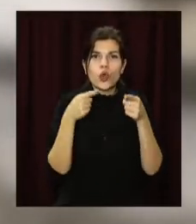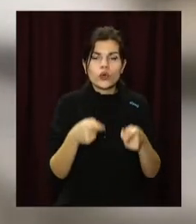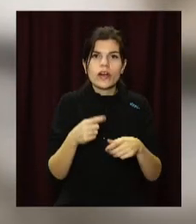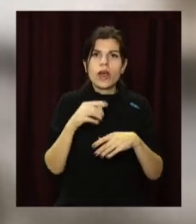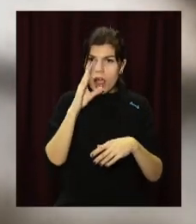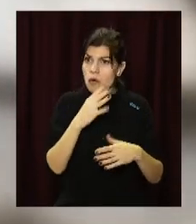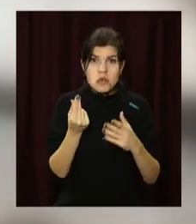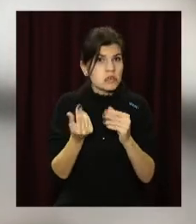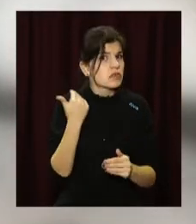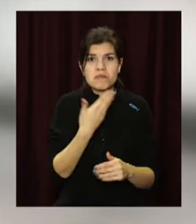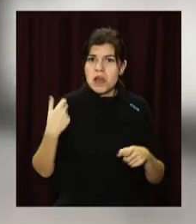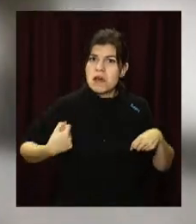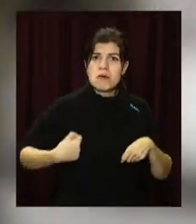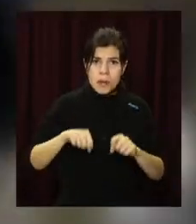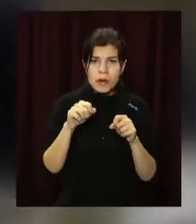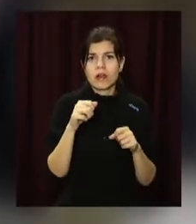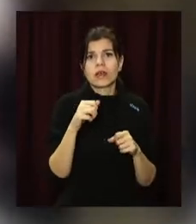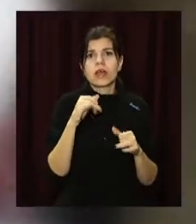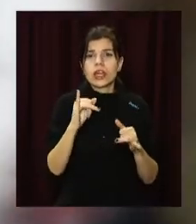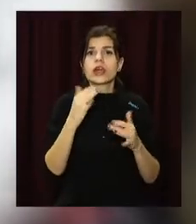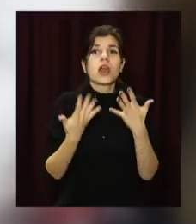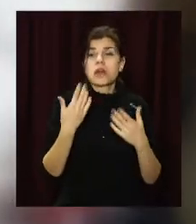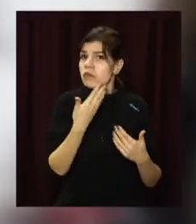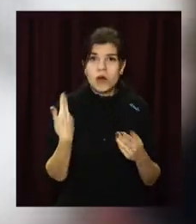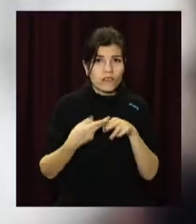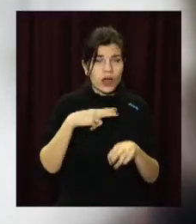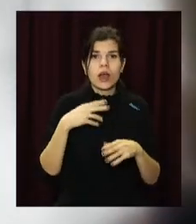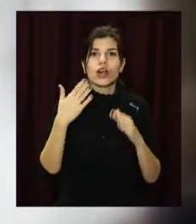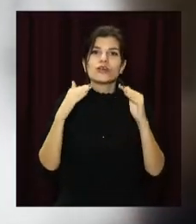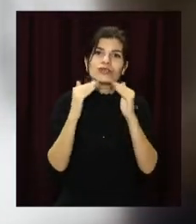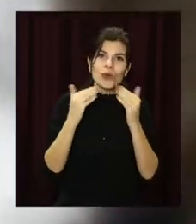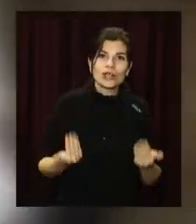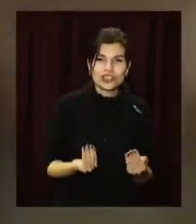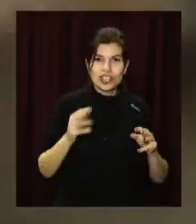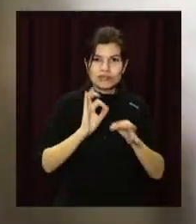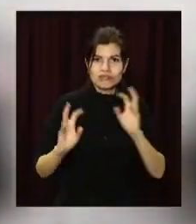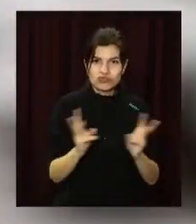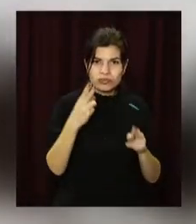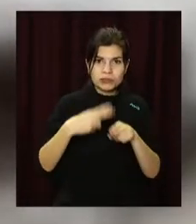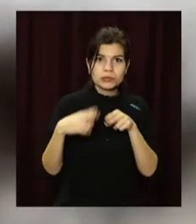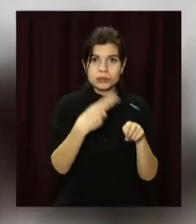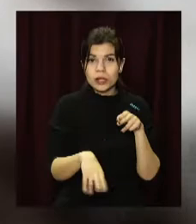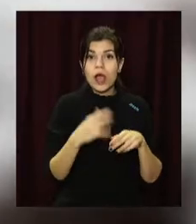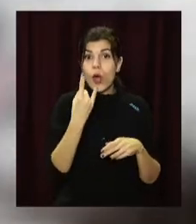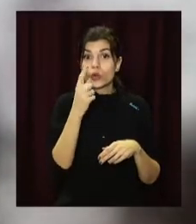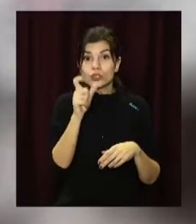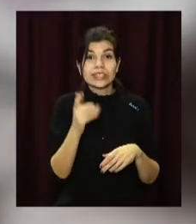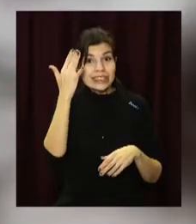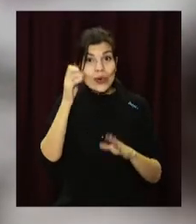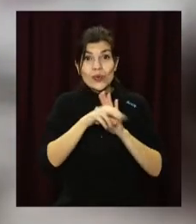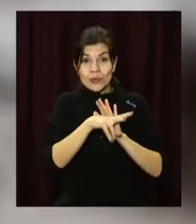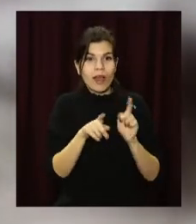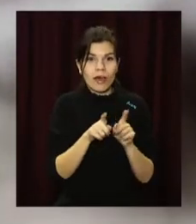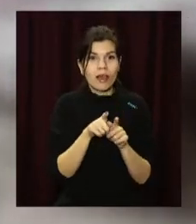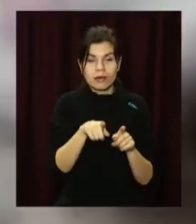фізичної розправи та підпали майна потерпілих. Під час затримання один з трьох активних учасників банди намагався втекти. Проте не вдалося.